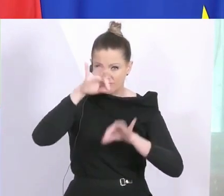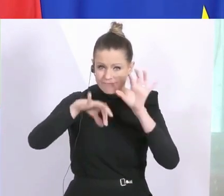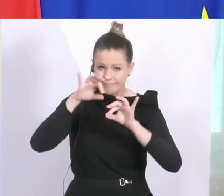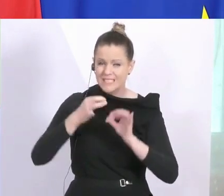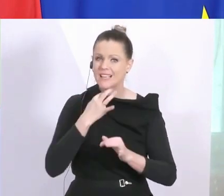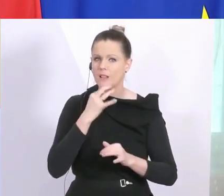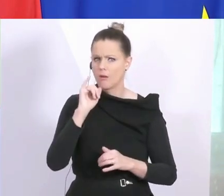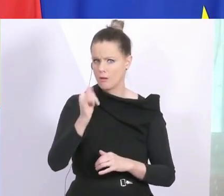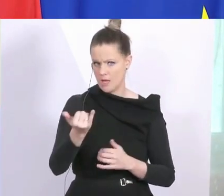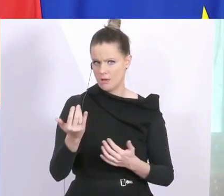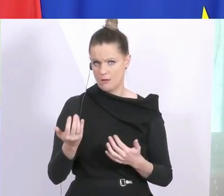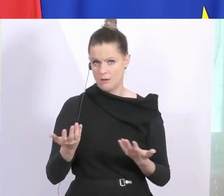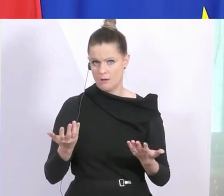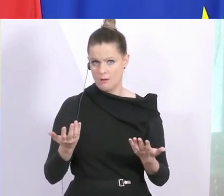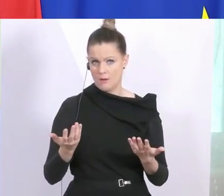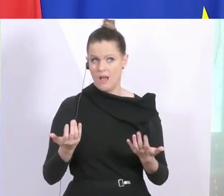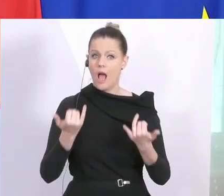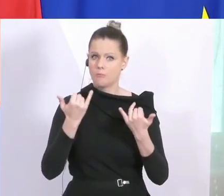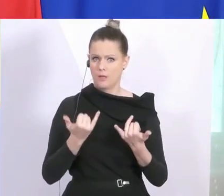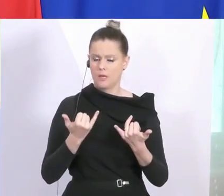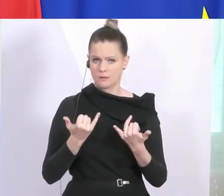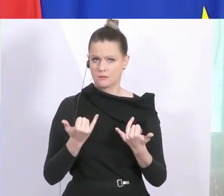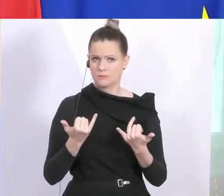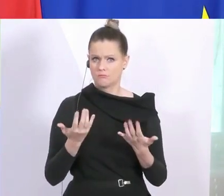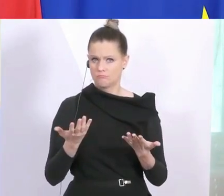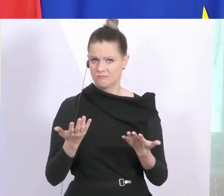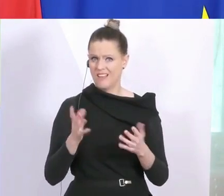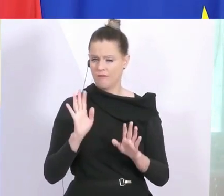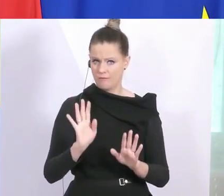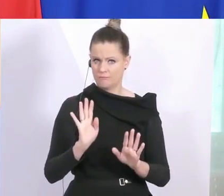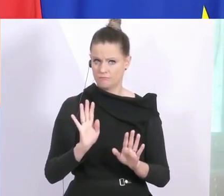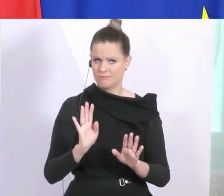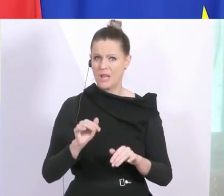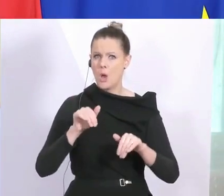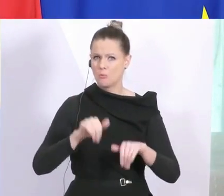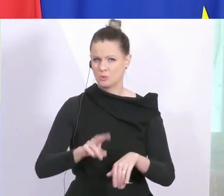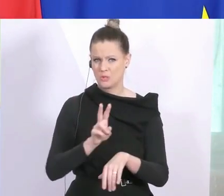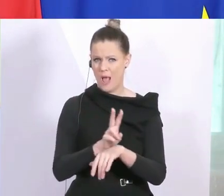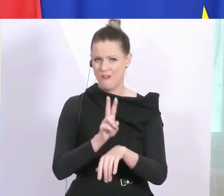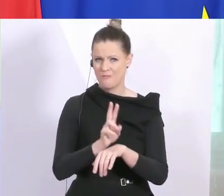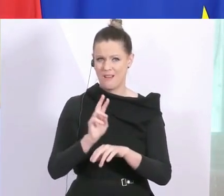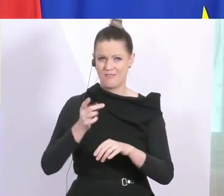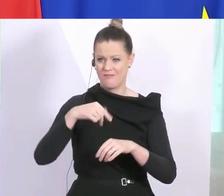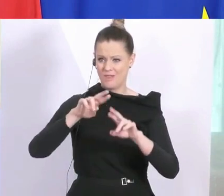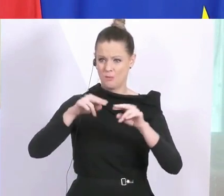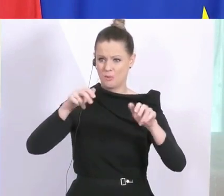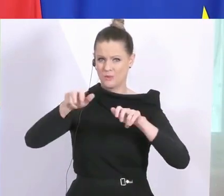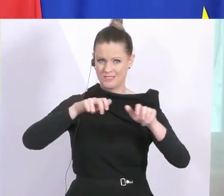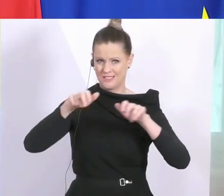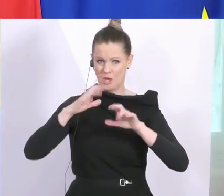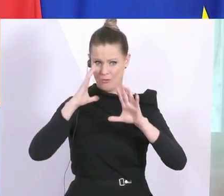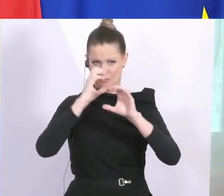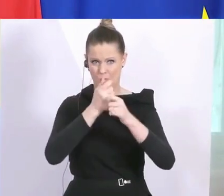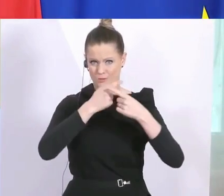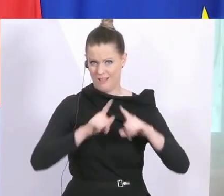Aber ich warne davor, dass wir jetzt den Blick fürs Wesentliche als Bundesregierung verlieren. Und da ist der Blick